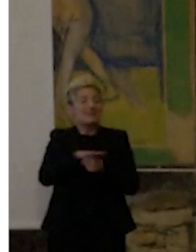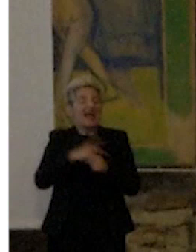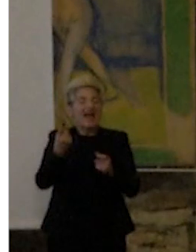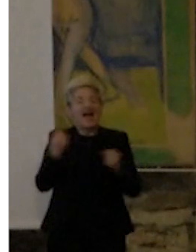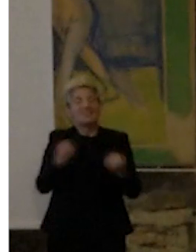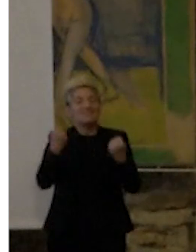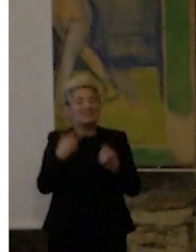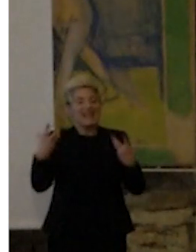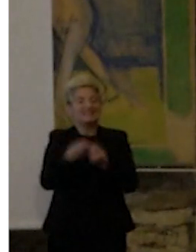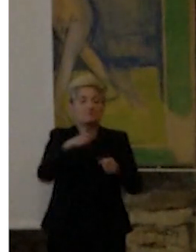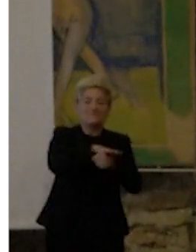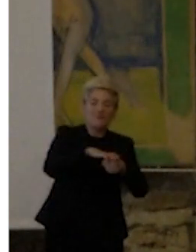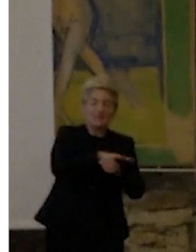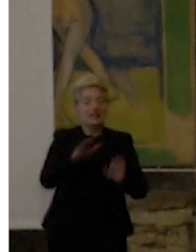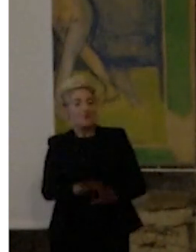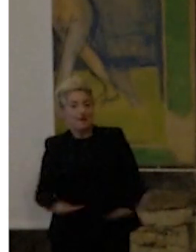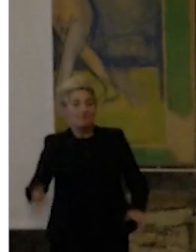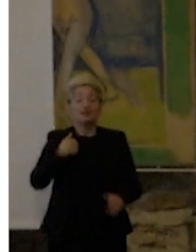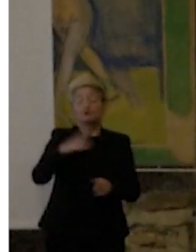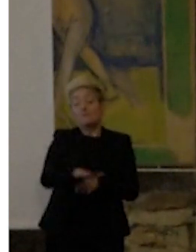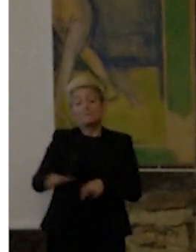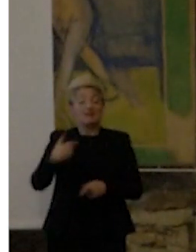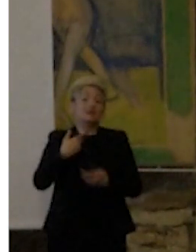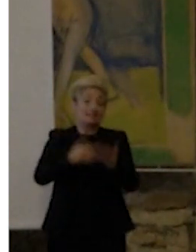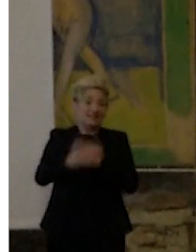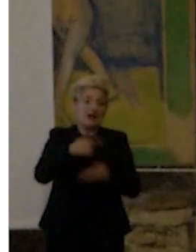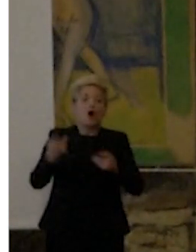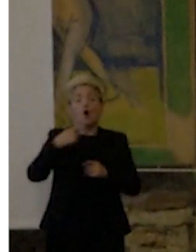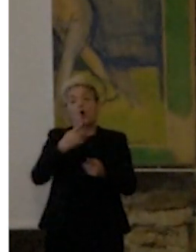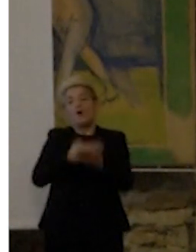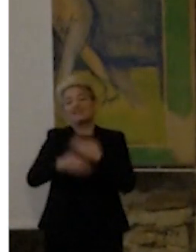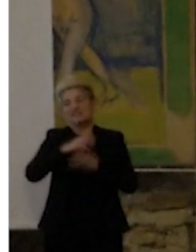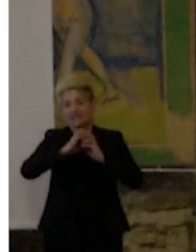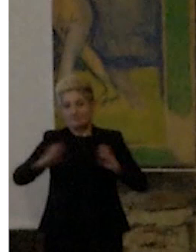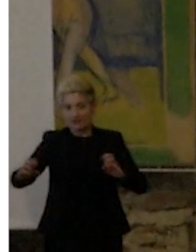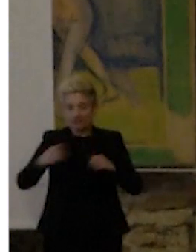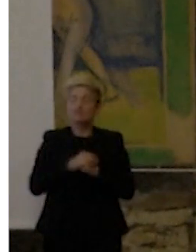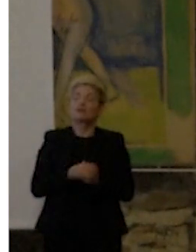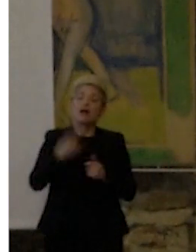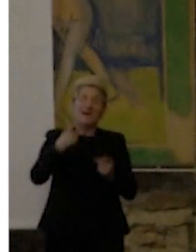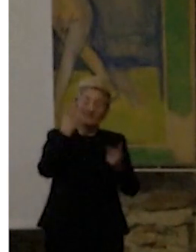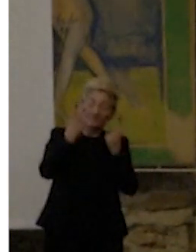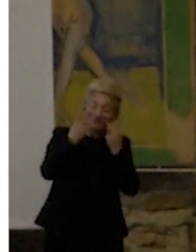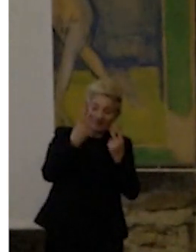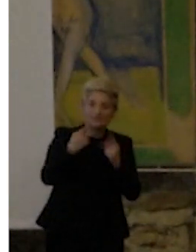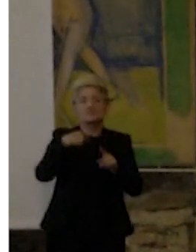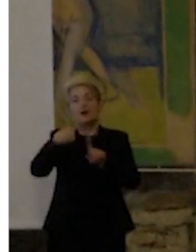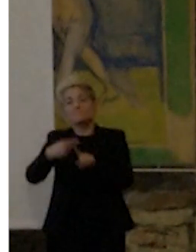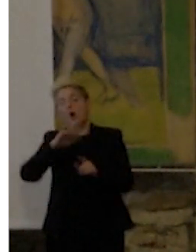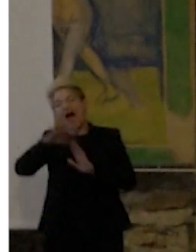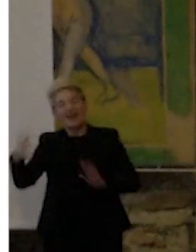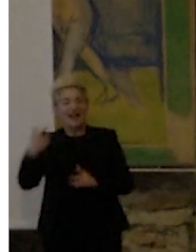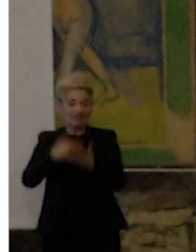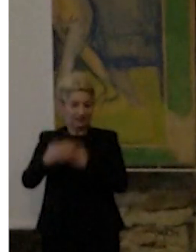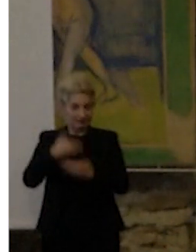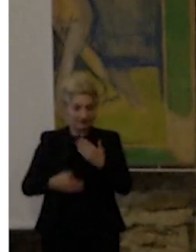bambini. Ci sono bambini che hanno disabilità, pluridisabilità, sia visiva ma anche di qualche altro tipo. E allora si